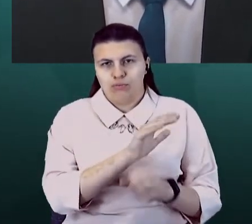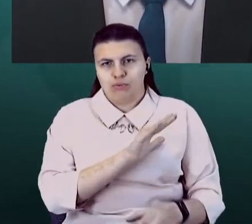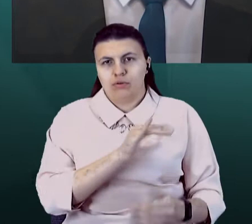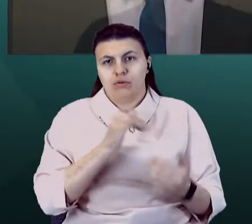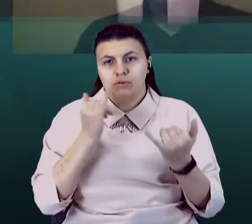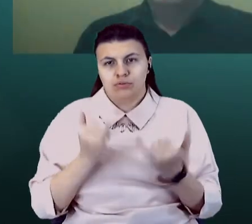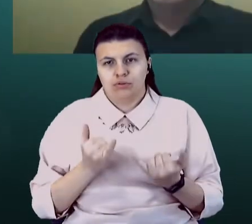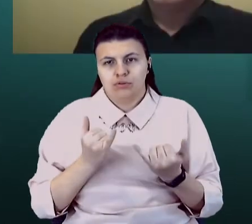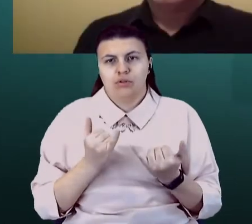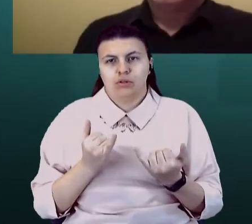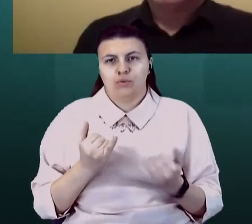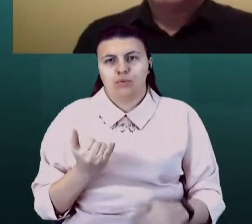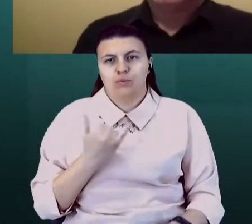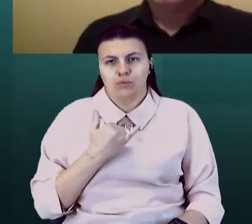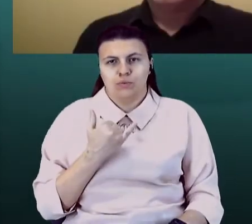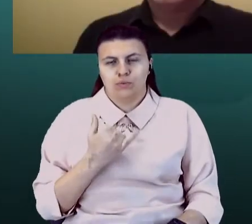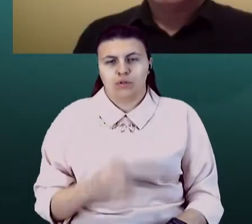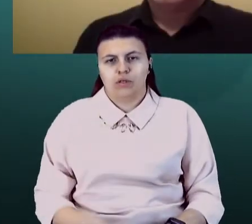у нас, у нас в бізнесі,